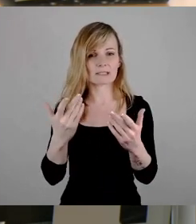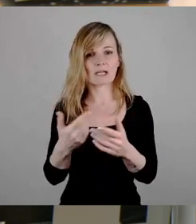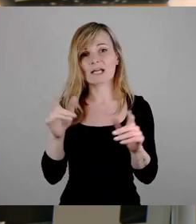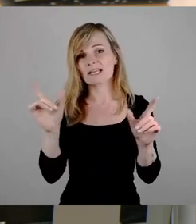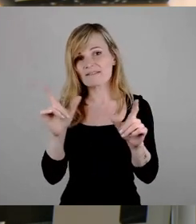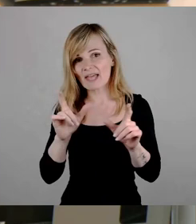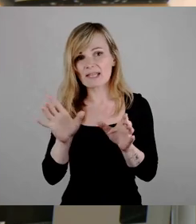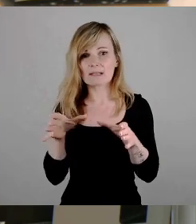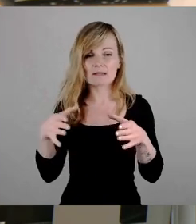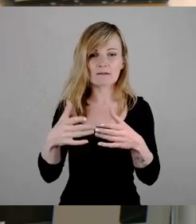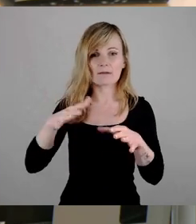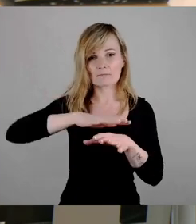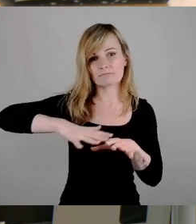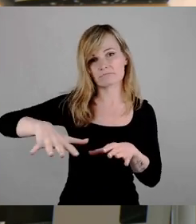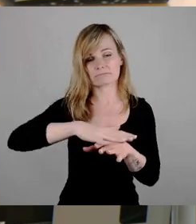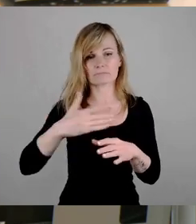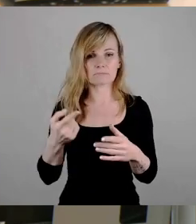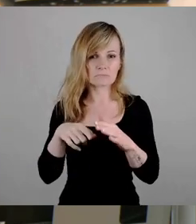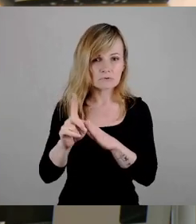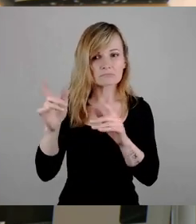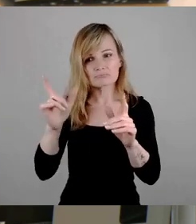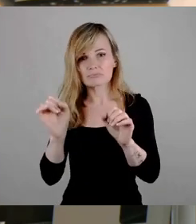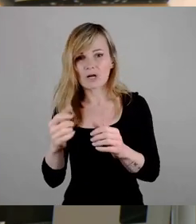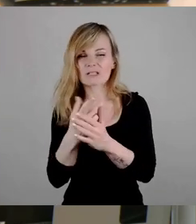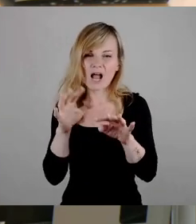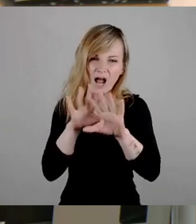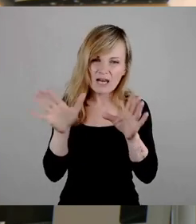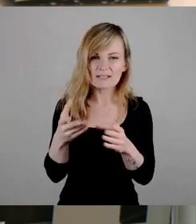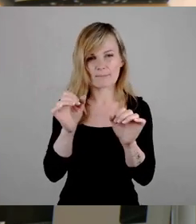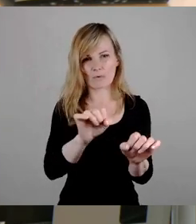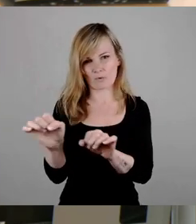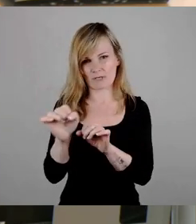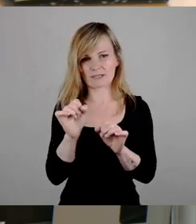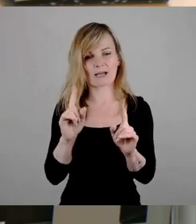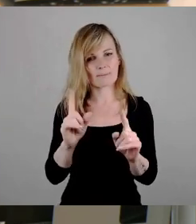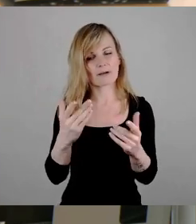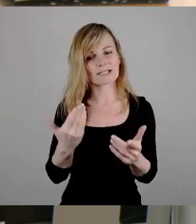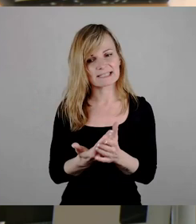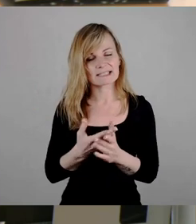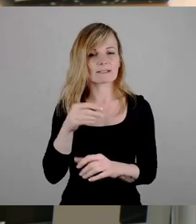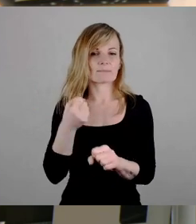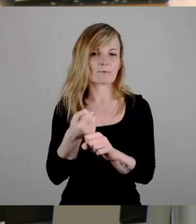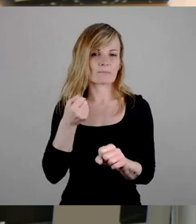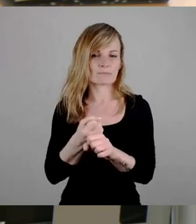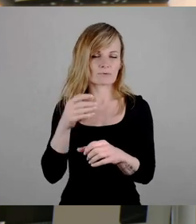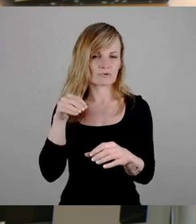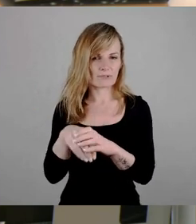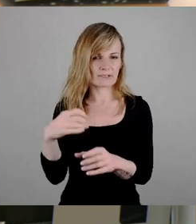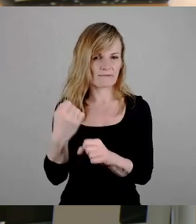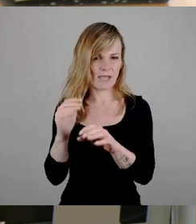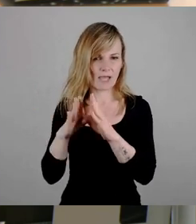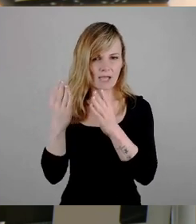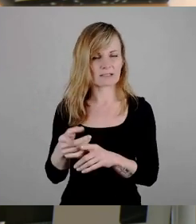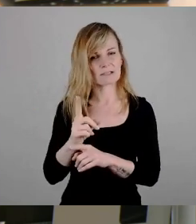davon machen. Das wird alles möglich sein. Aber dazu müssen wir eben dieses Pumpspeicherwerk nicht energiewirtschaftlich betreiben.